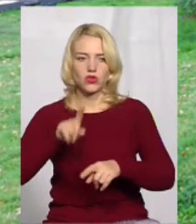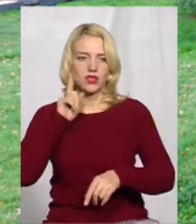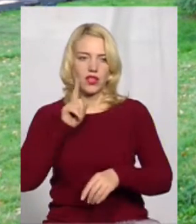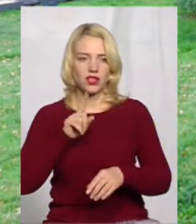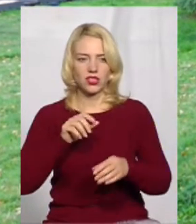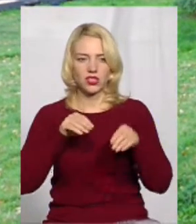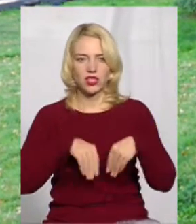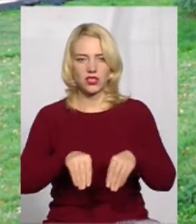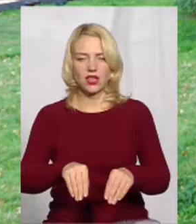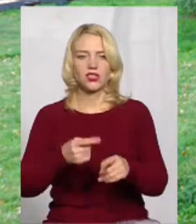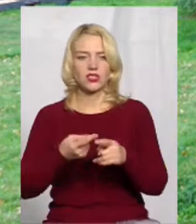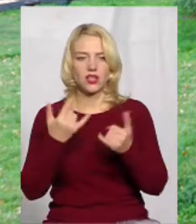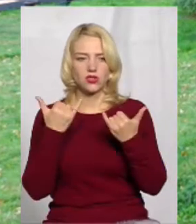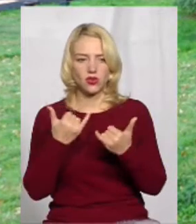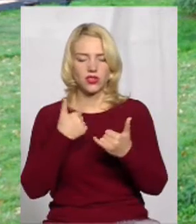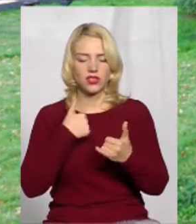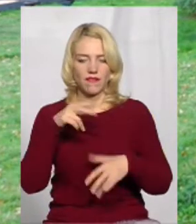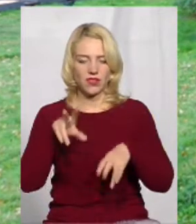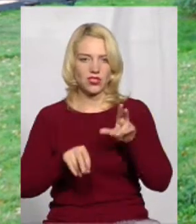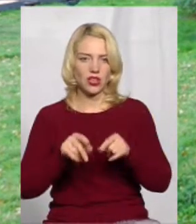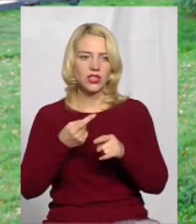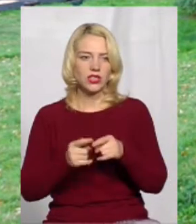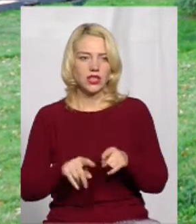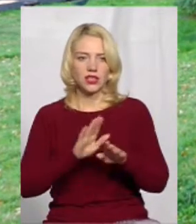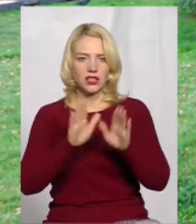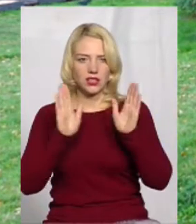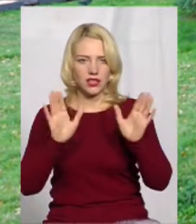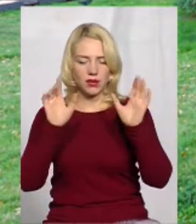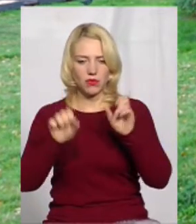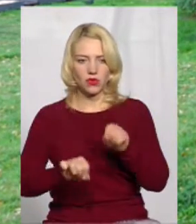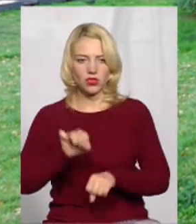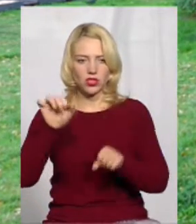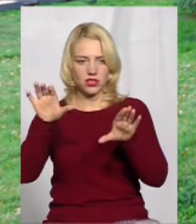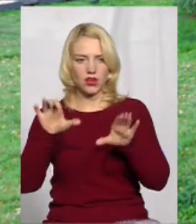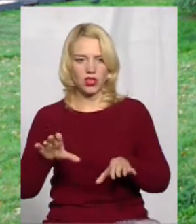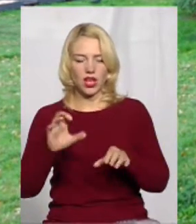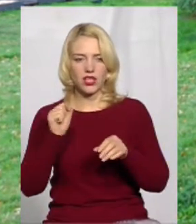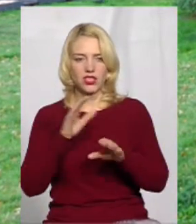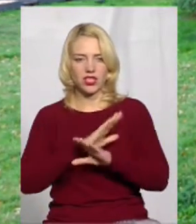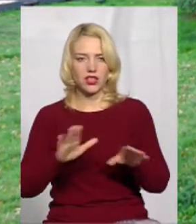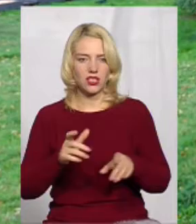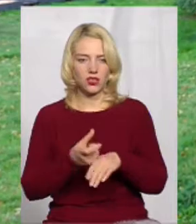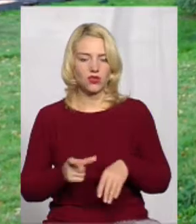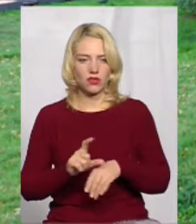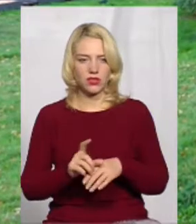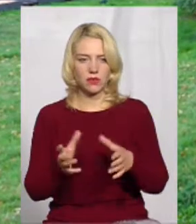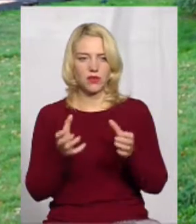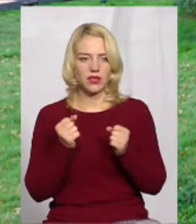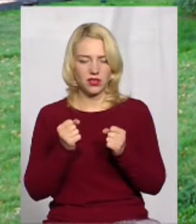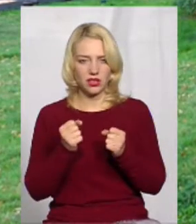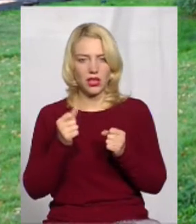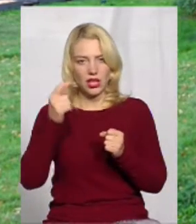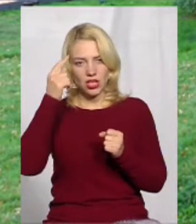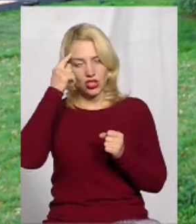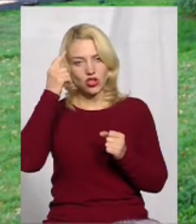сьогодні це, я вважаю, що це ще не тільки порушення законодавства, а ще й не зовсім прийнято здоровим лостом,